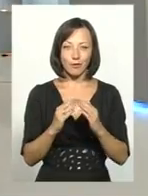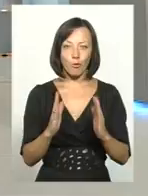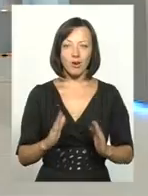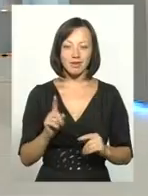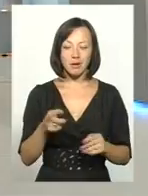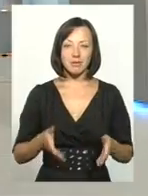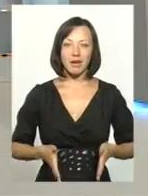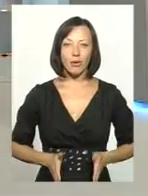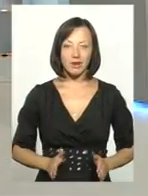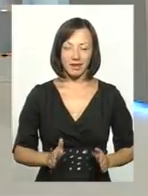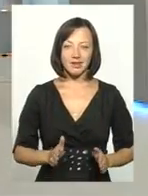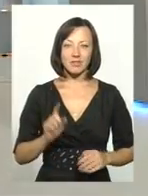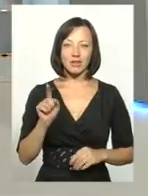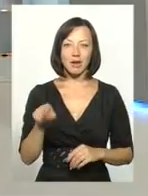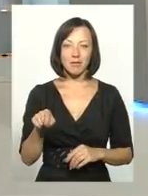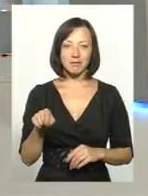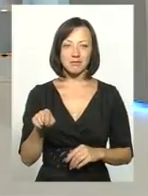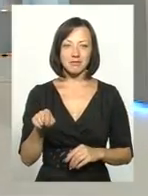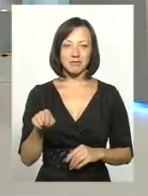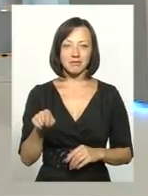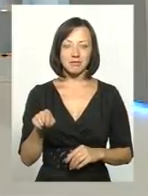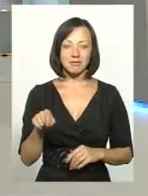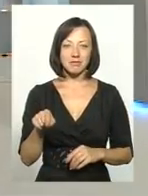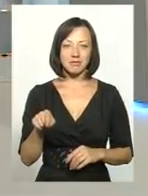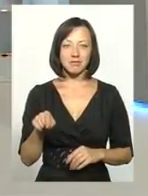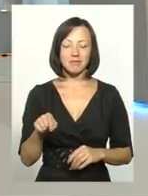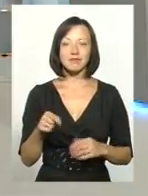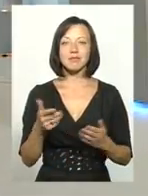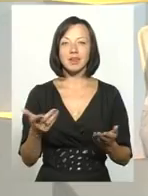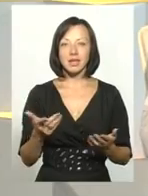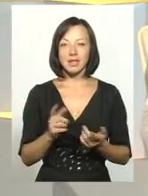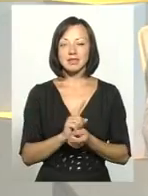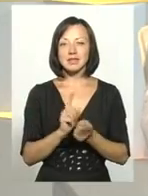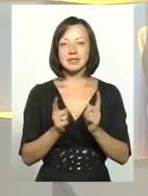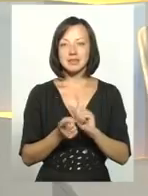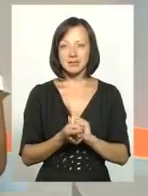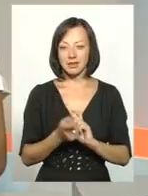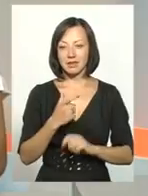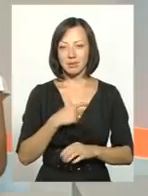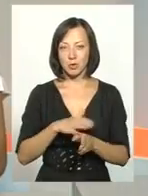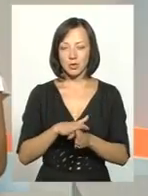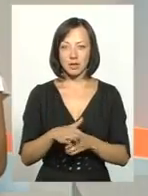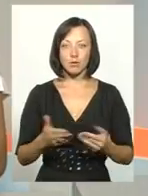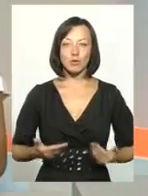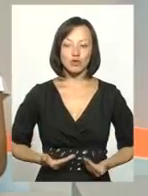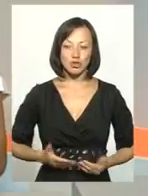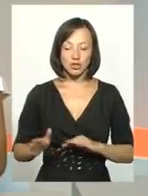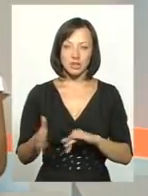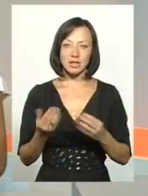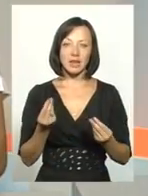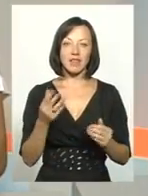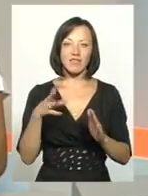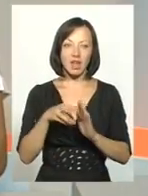там народилися, вони там стали самодостатніми, прожили, вони сьогодні є